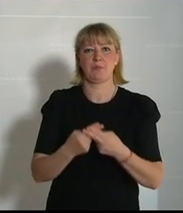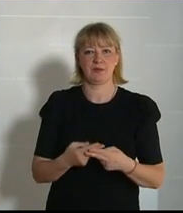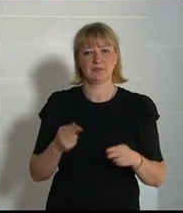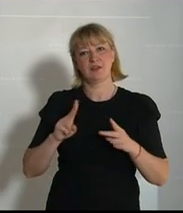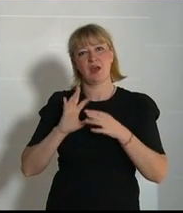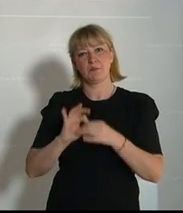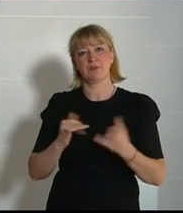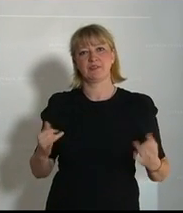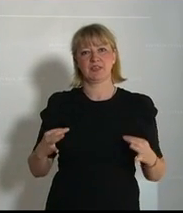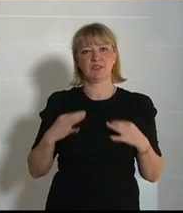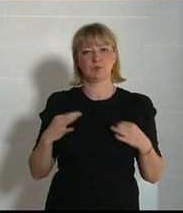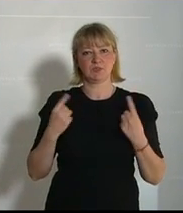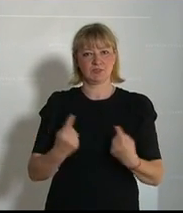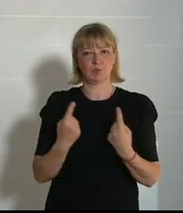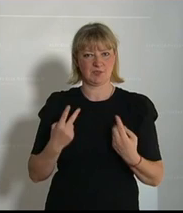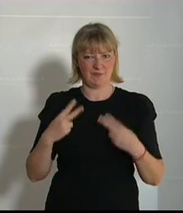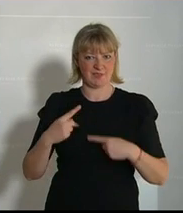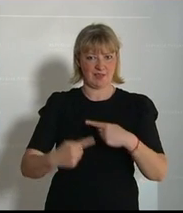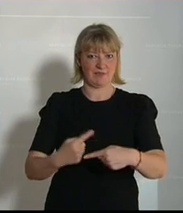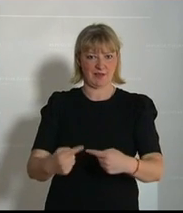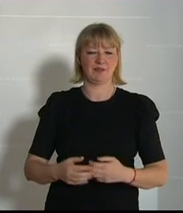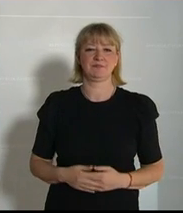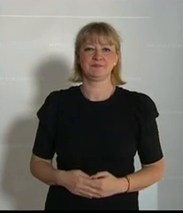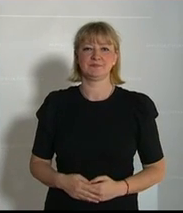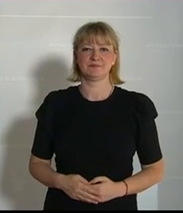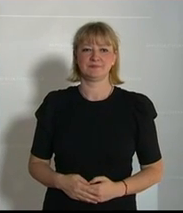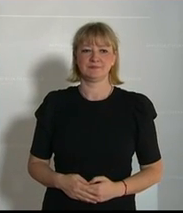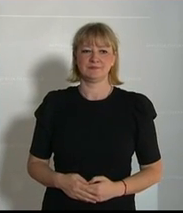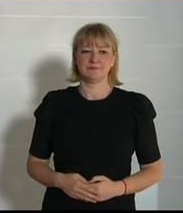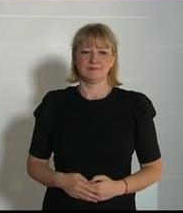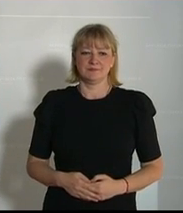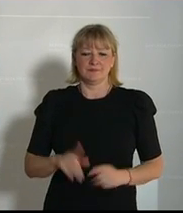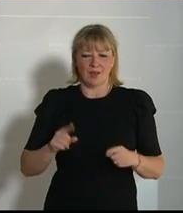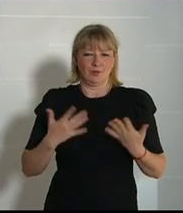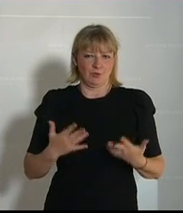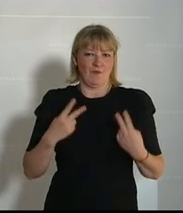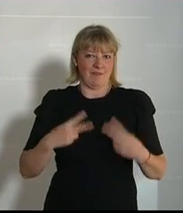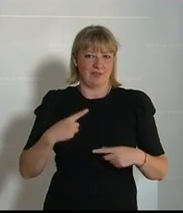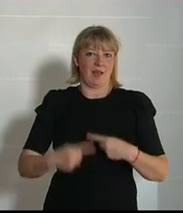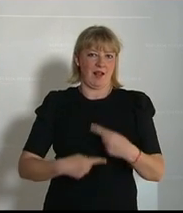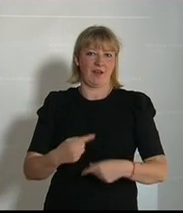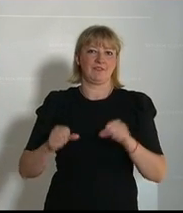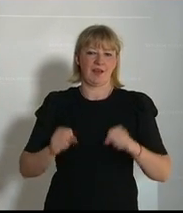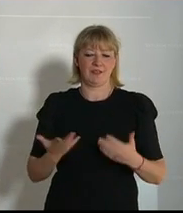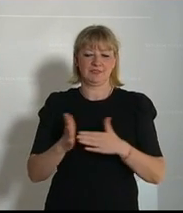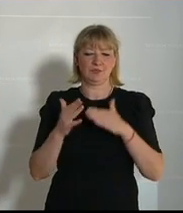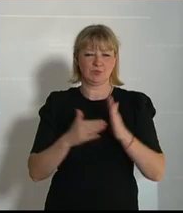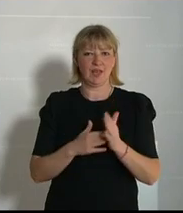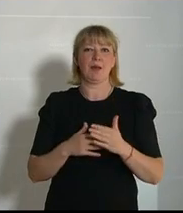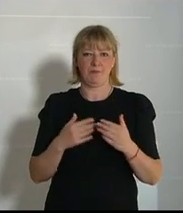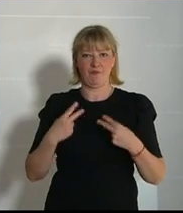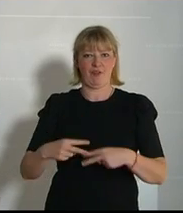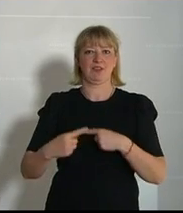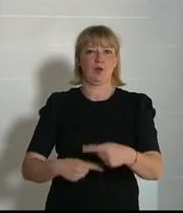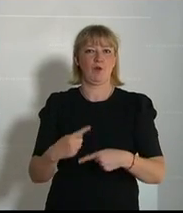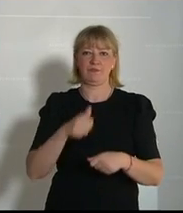gesundheitliche Lage weiterentwickelt und dazu, dass das Werkel weiterläuft, dass das System nicht stehen